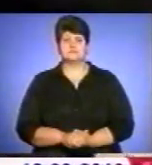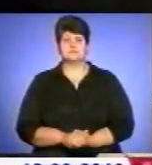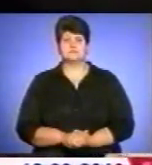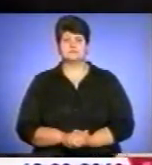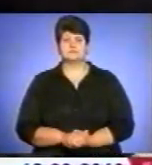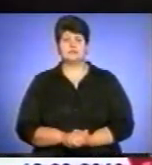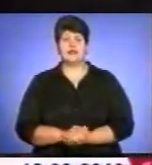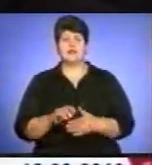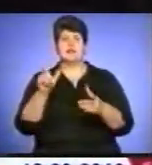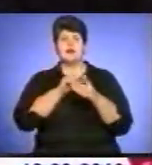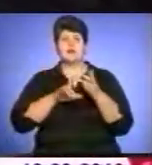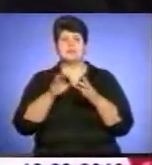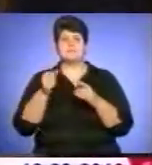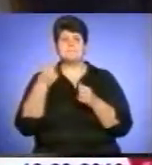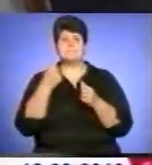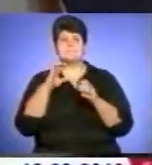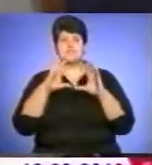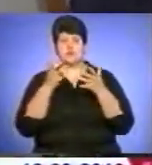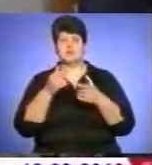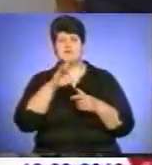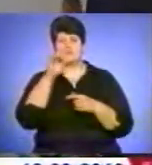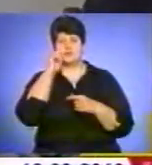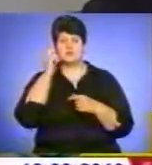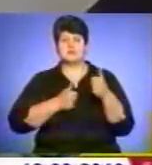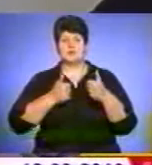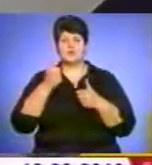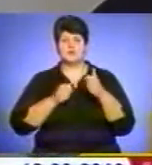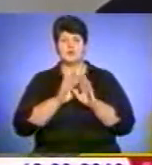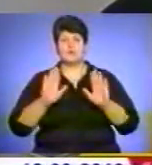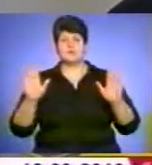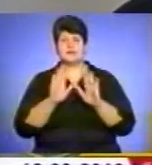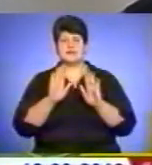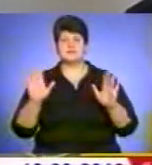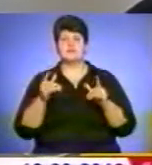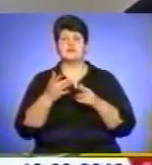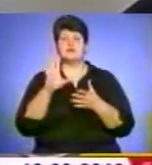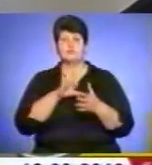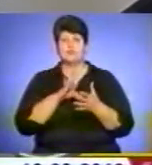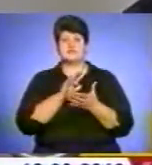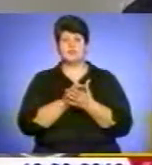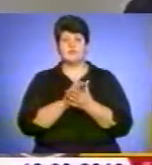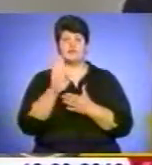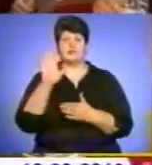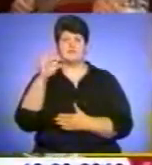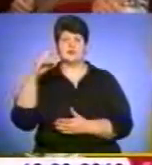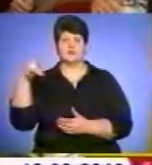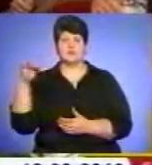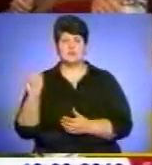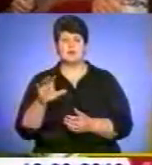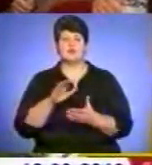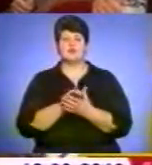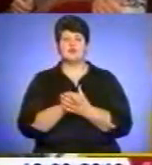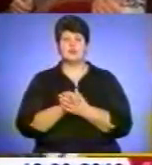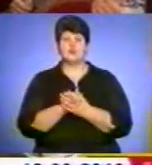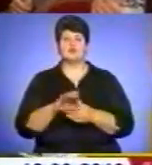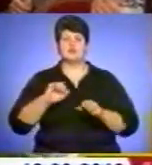Лауреат міжнародних та всеукраїнських конкурсів оперних співаків Микола Блаженко був знайомим з Володимиром Вихрущем. Товаришує з Юрієм